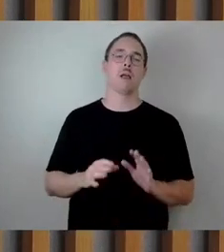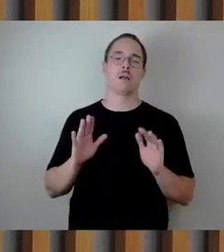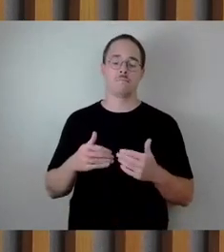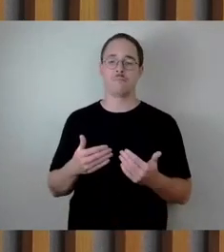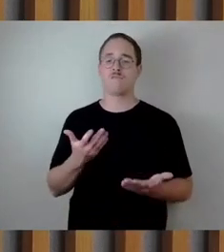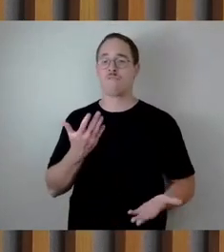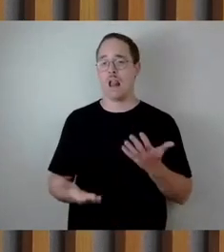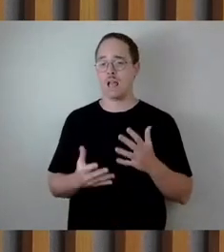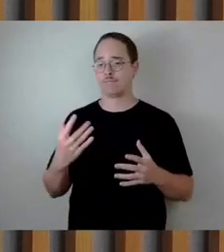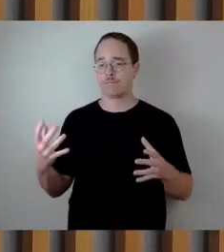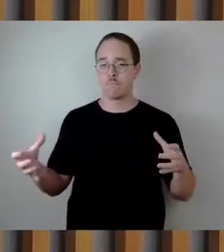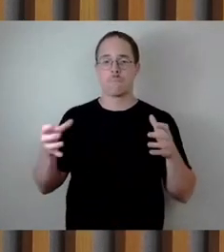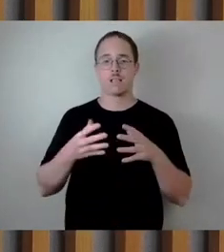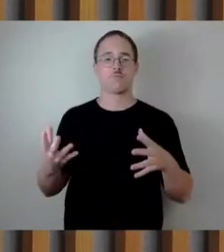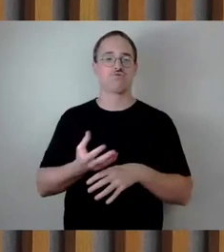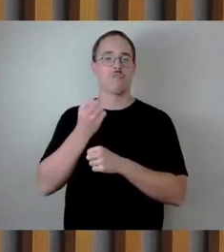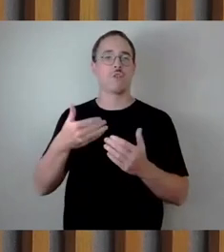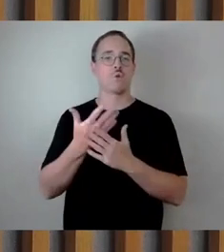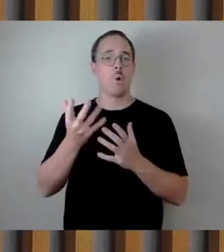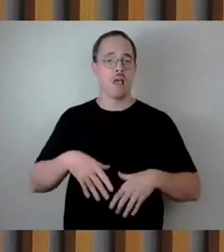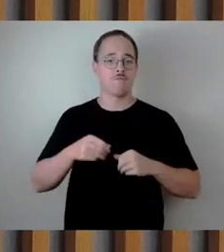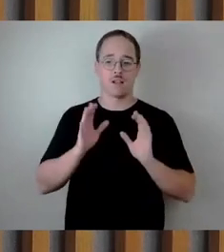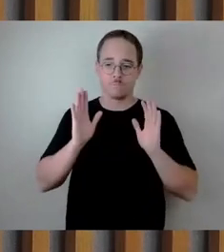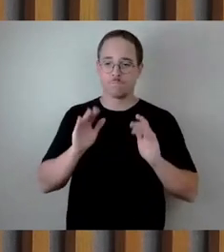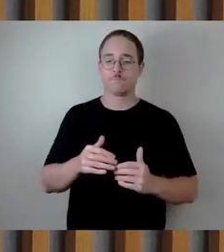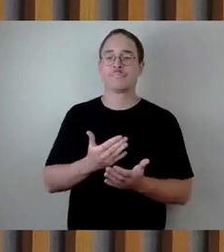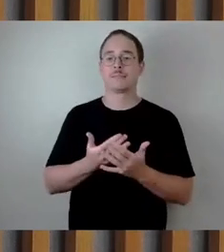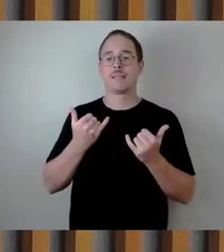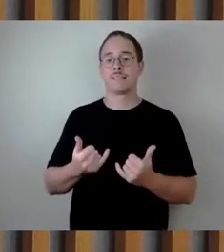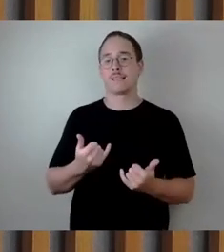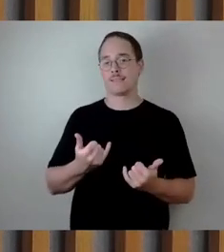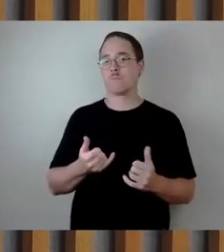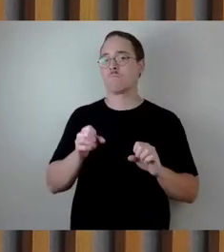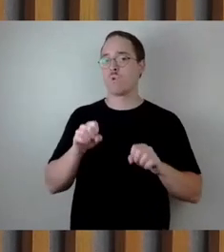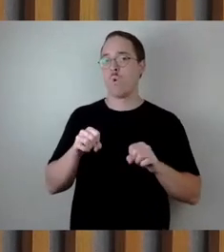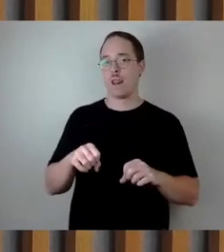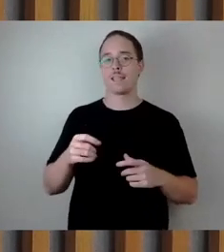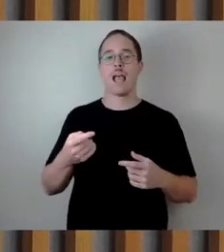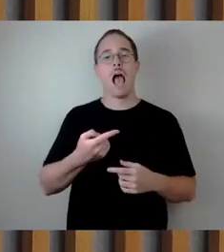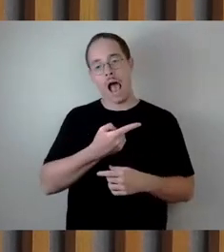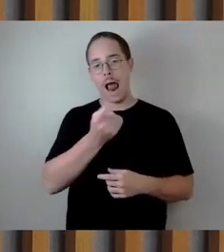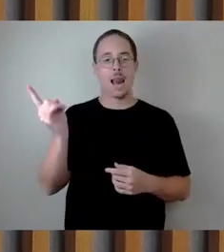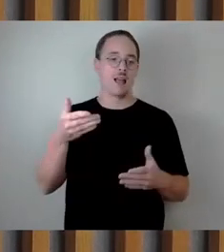hier und jetzt die Gelegenheit geben, alle Fraktionen ordnungsgemäß und gleichermaßen zu